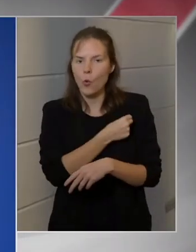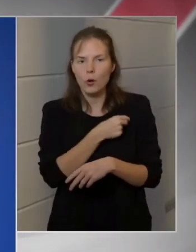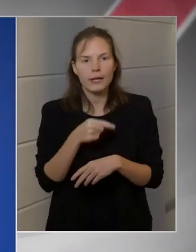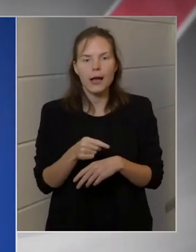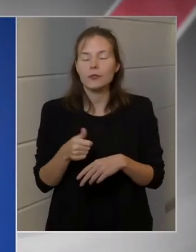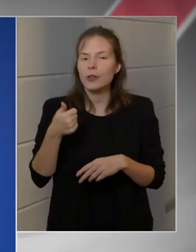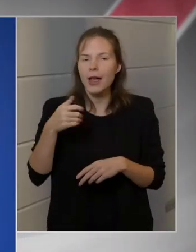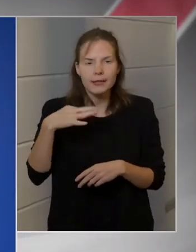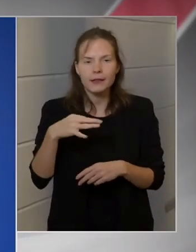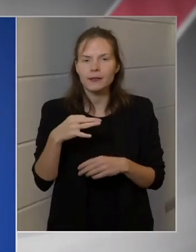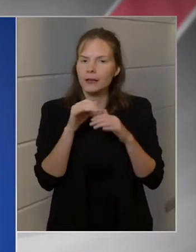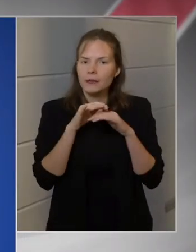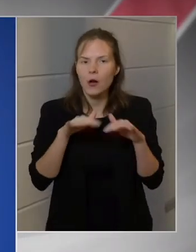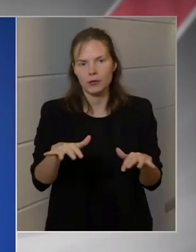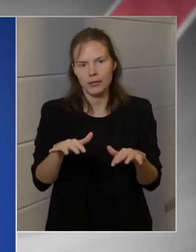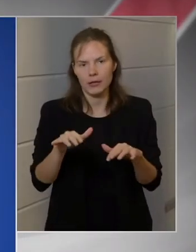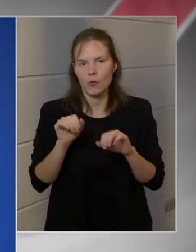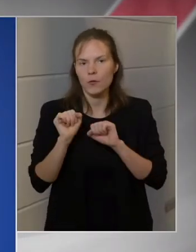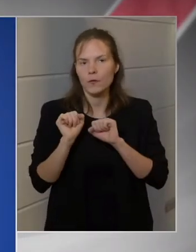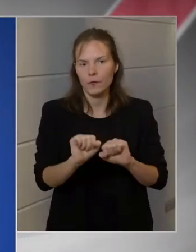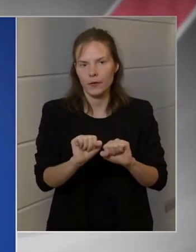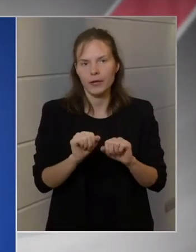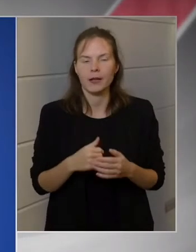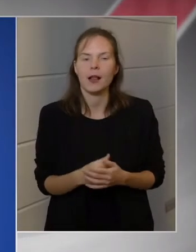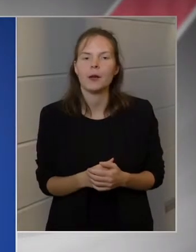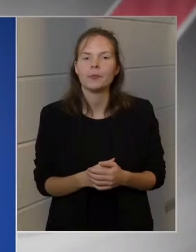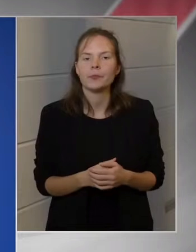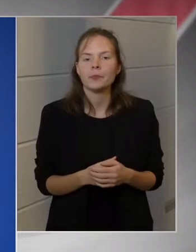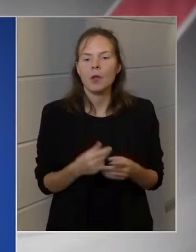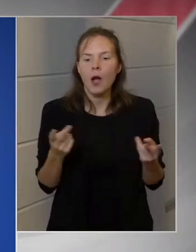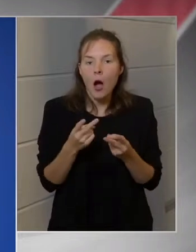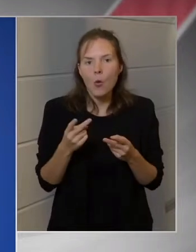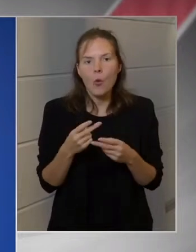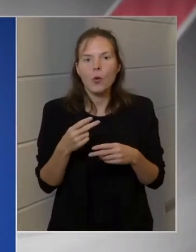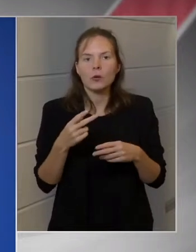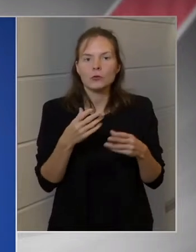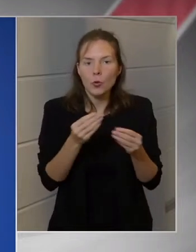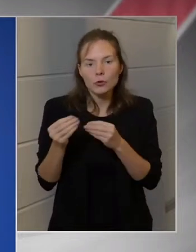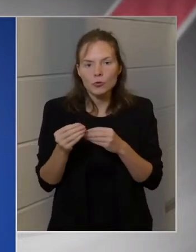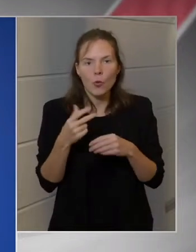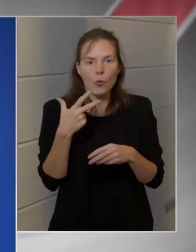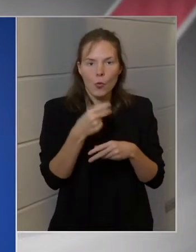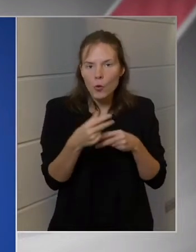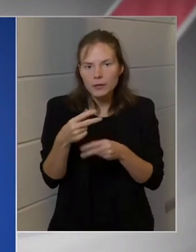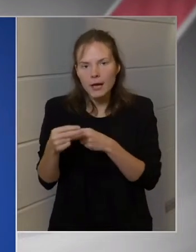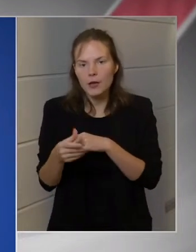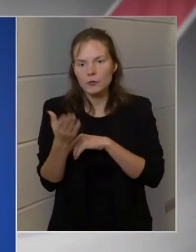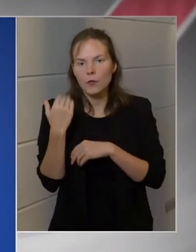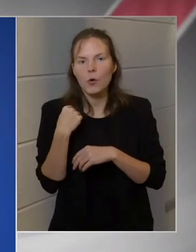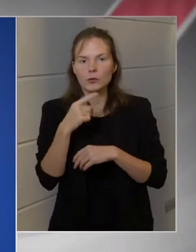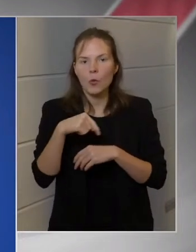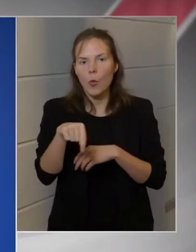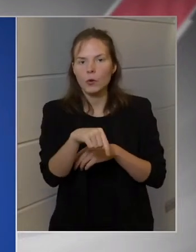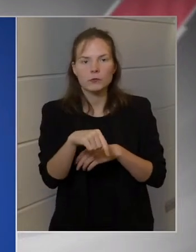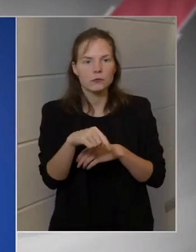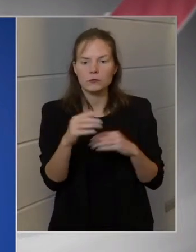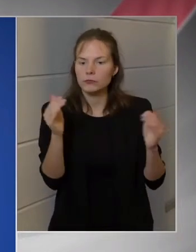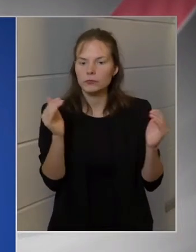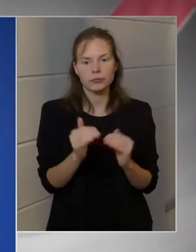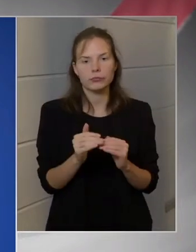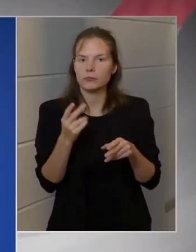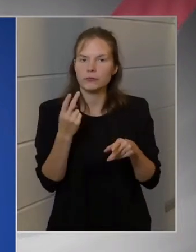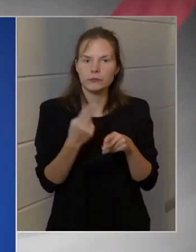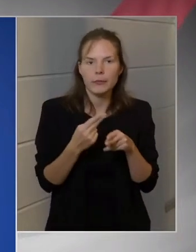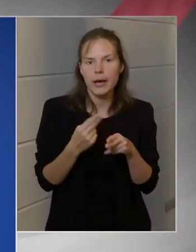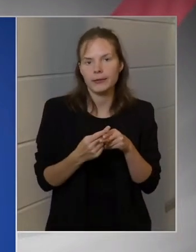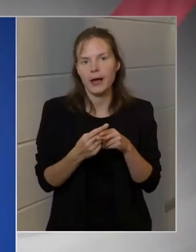egyetlenmi hatékony védelmet biztosít, ahol nagyon magas az oltottak száma, ott alacsony a negyedik hullámban a megbetegedések,